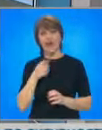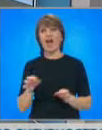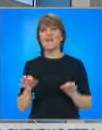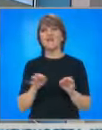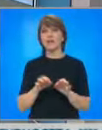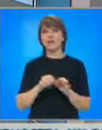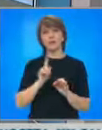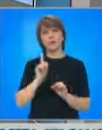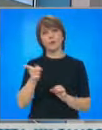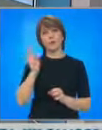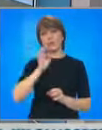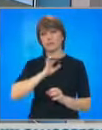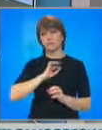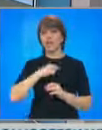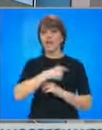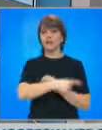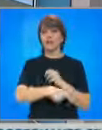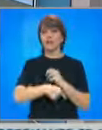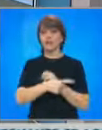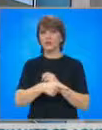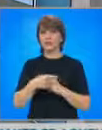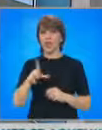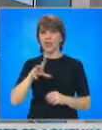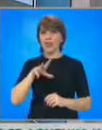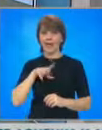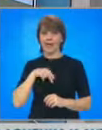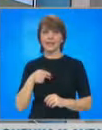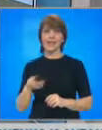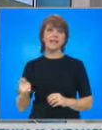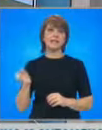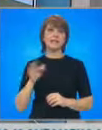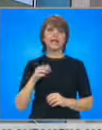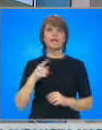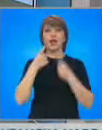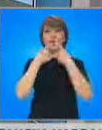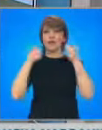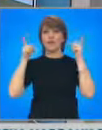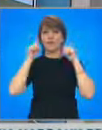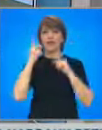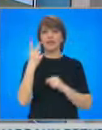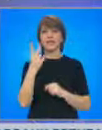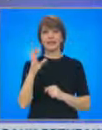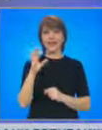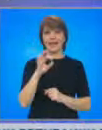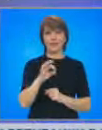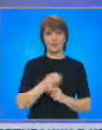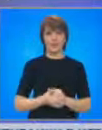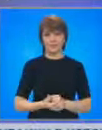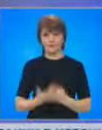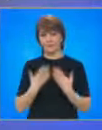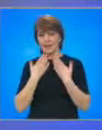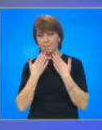пък може да спечели исторически първи трофей на такъв форум, след като надигра Словакия с 2 на 0 в другия полуфинал. Марина?